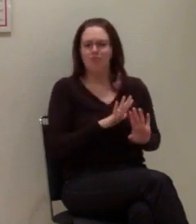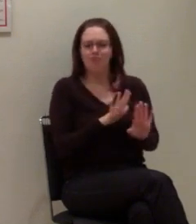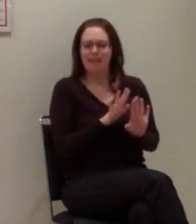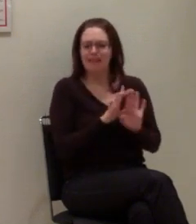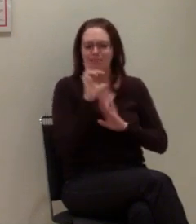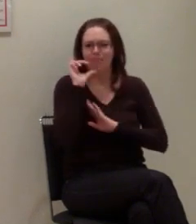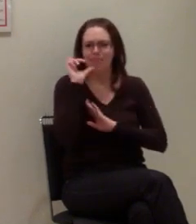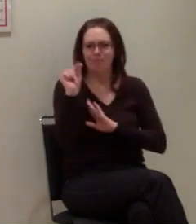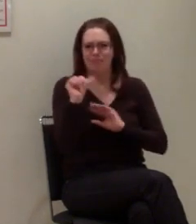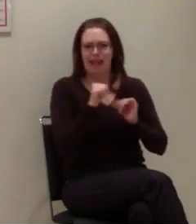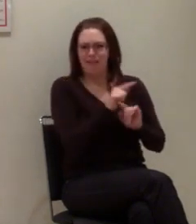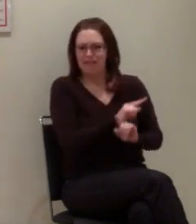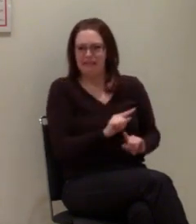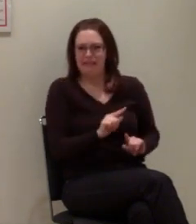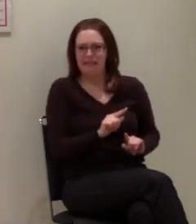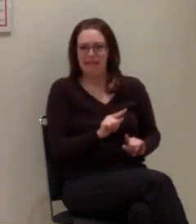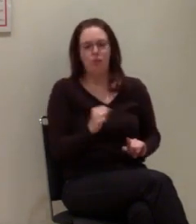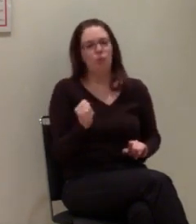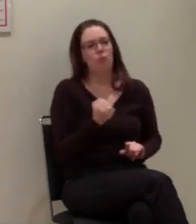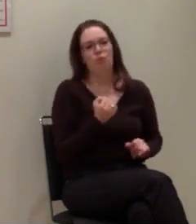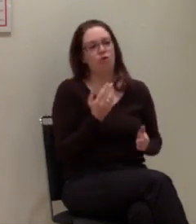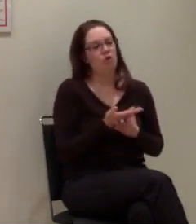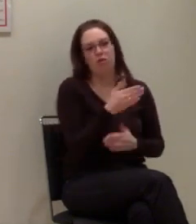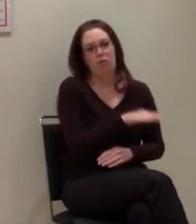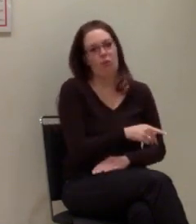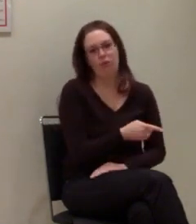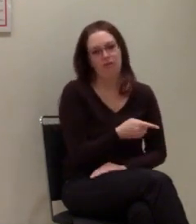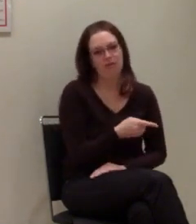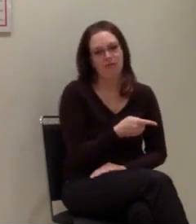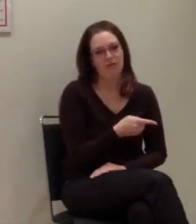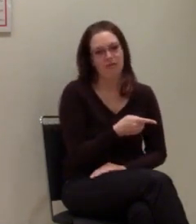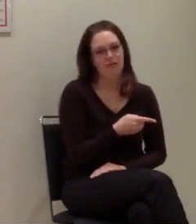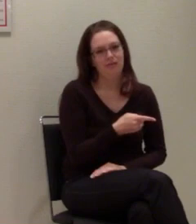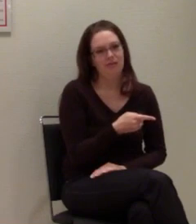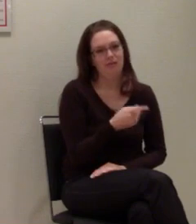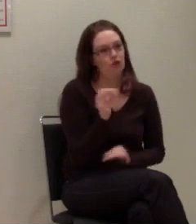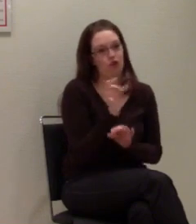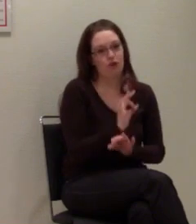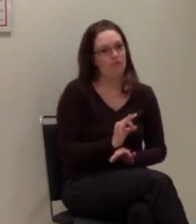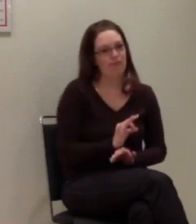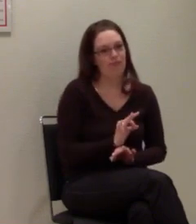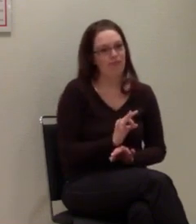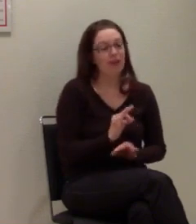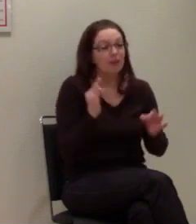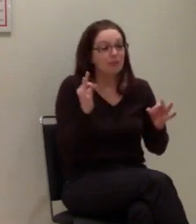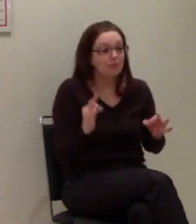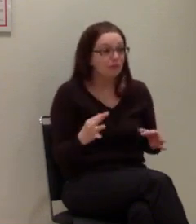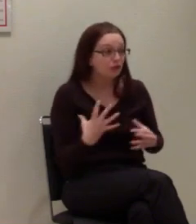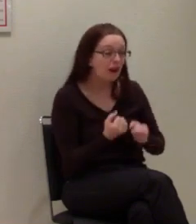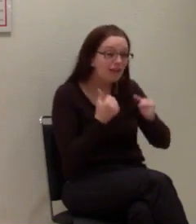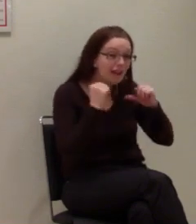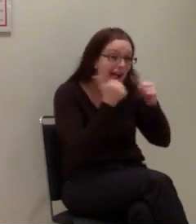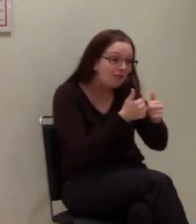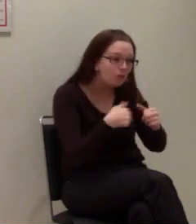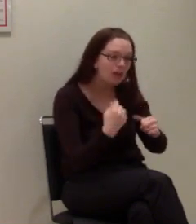davonlaufen, als Hilfe leisten. Und es gibt nichts Schöneres, als einem Menschen zu helfen, der dann überlebt.